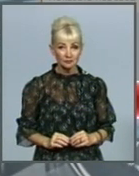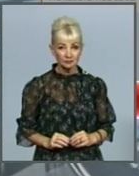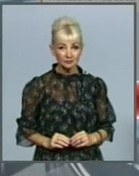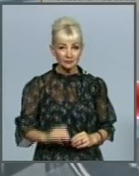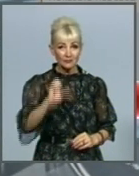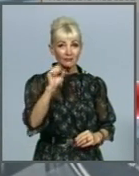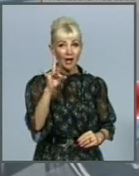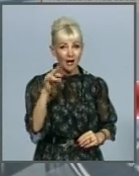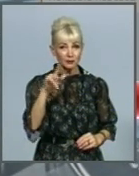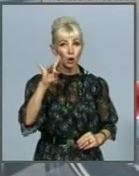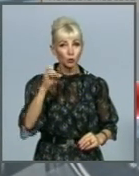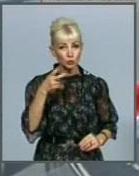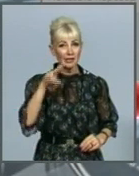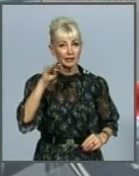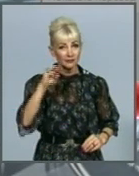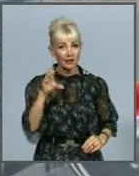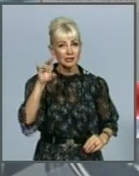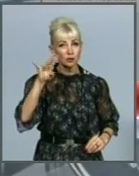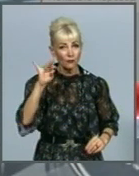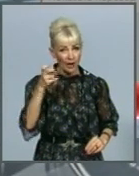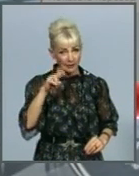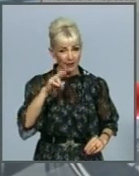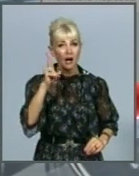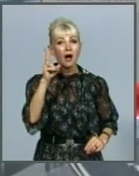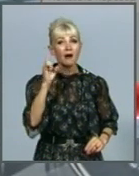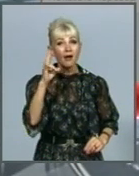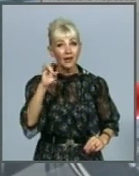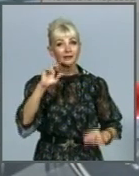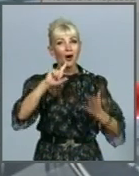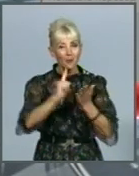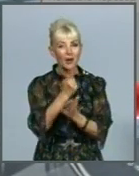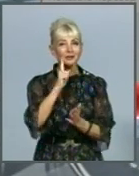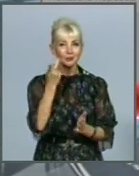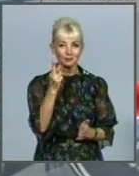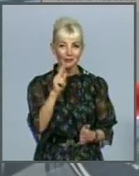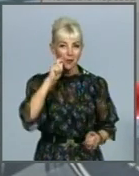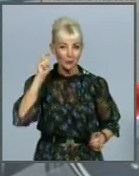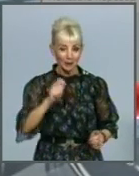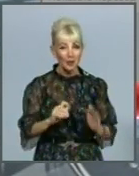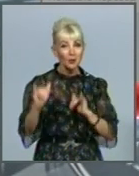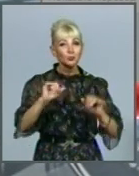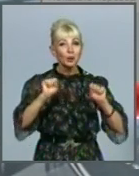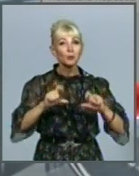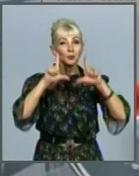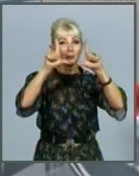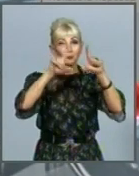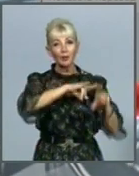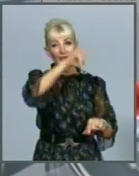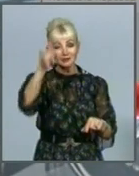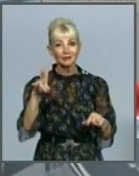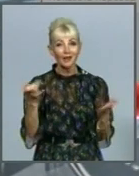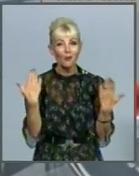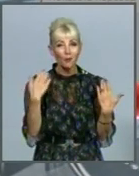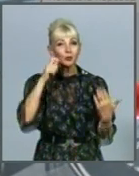Австрія, Грузія, Литва, Словаччина. Канада знову зелені для України. Інформація щодо країн, куди можуть полетіти на відпочинок